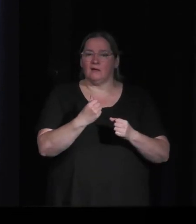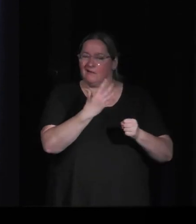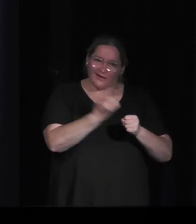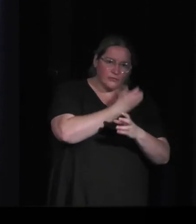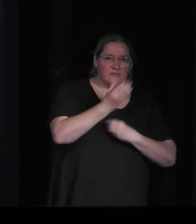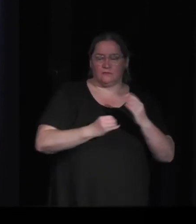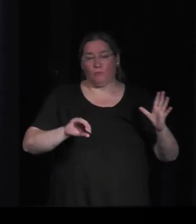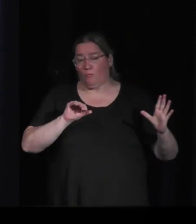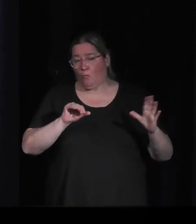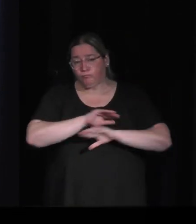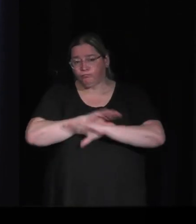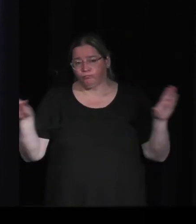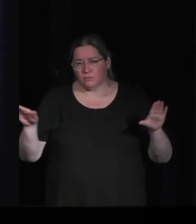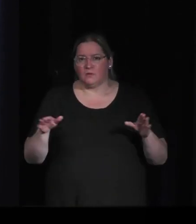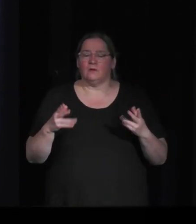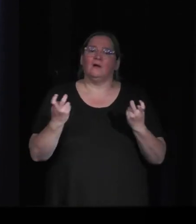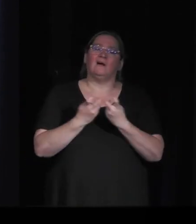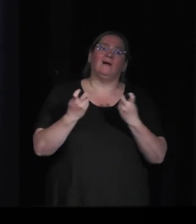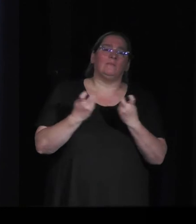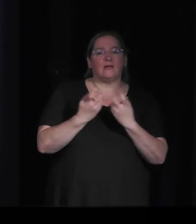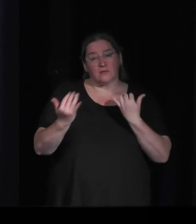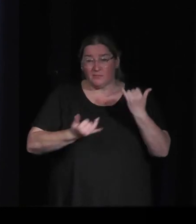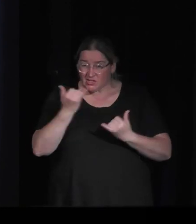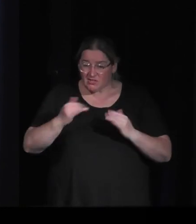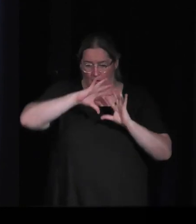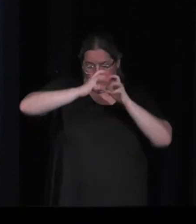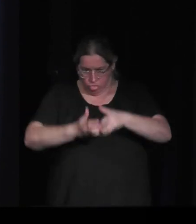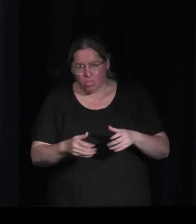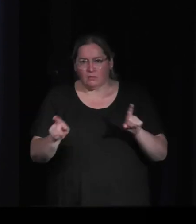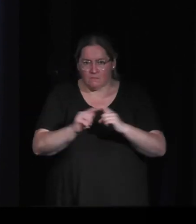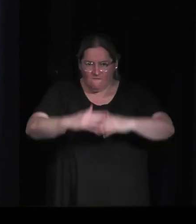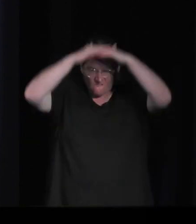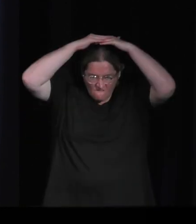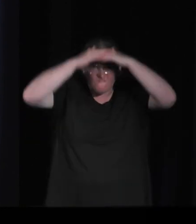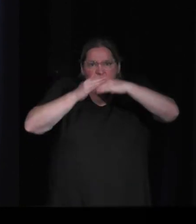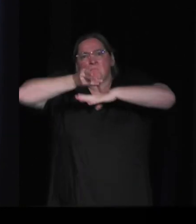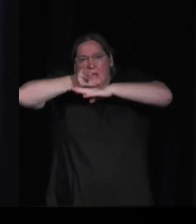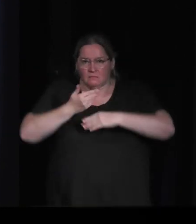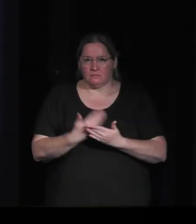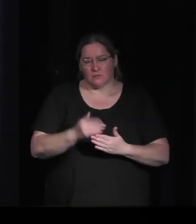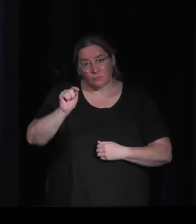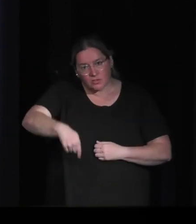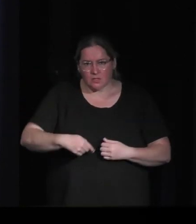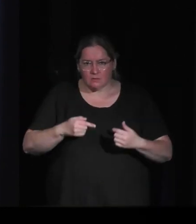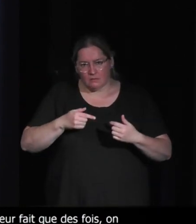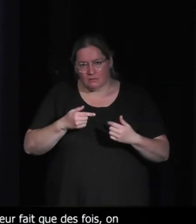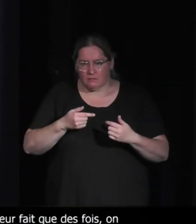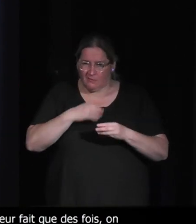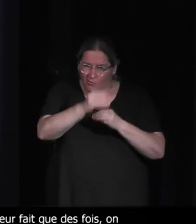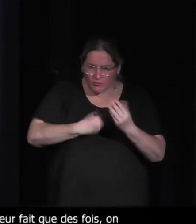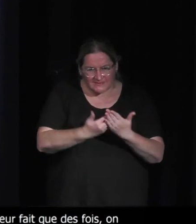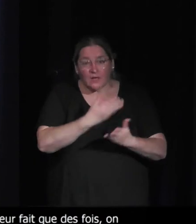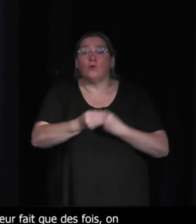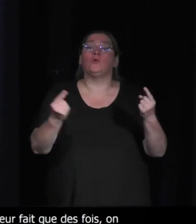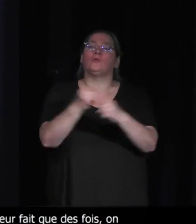sur du réaliste et dans un bunker à vouloir buter tout le monde, c'est pas génial. Et en même temps, l'espoir, ça peut nous amener à